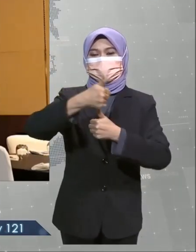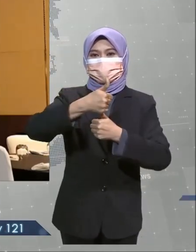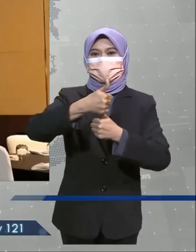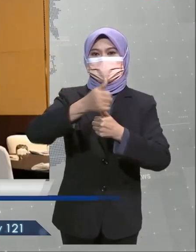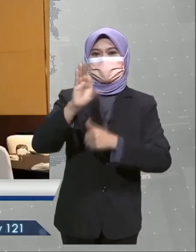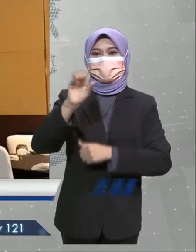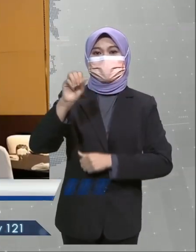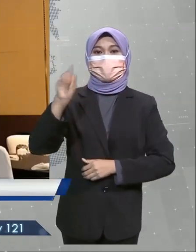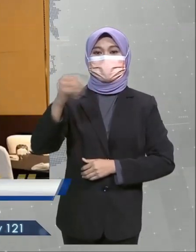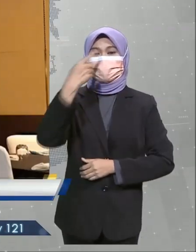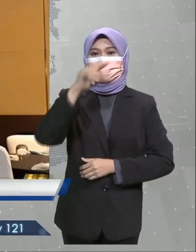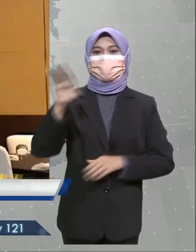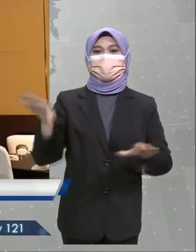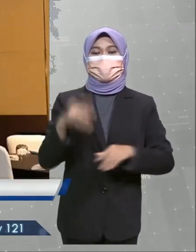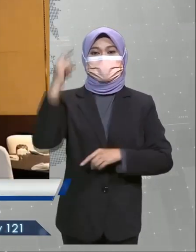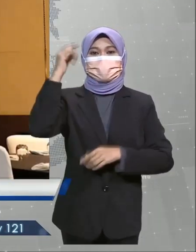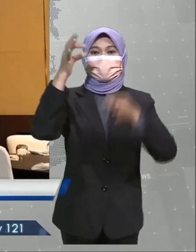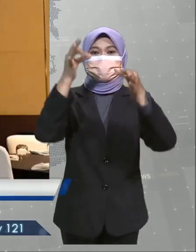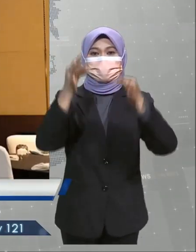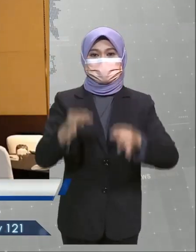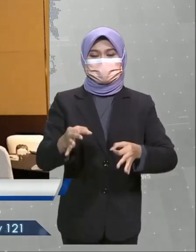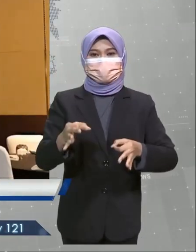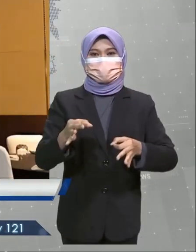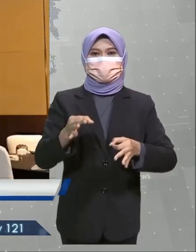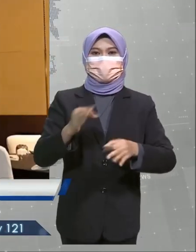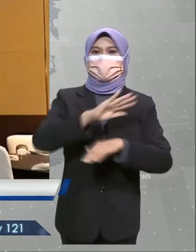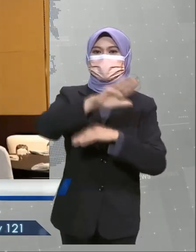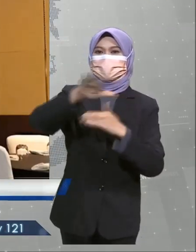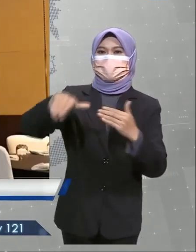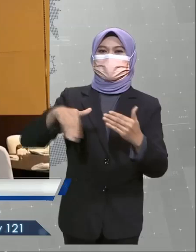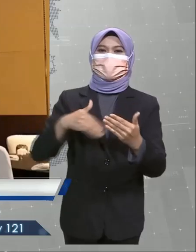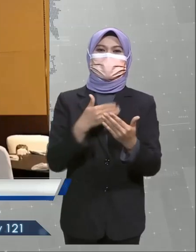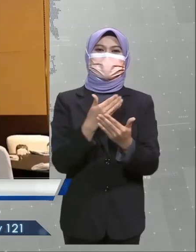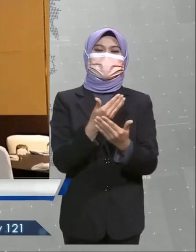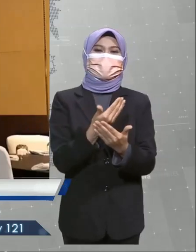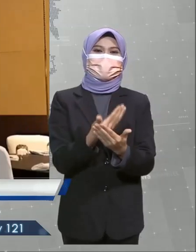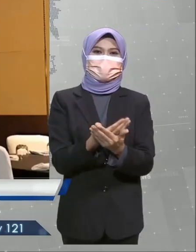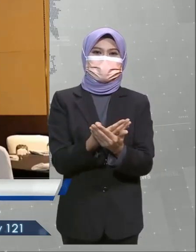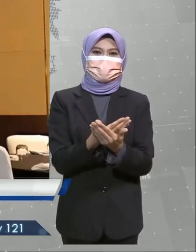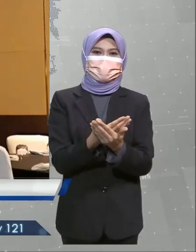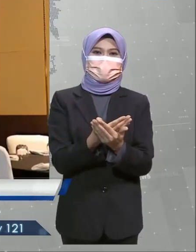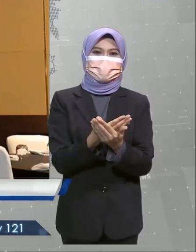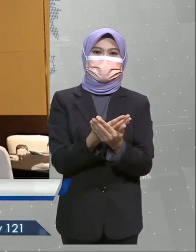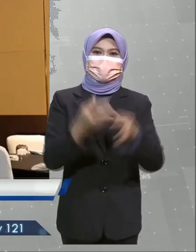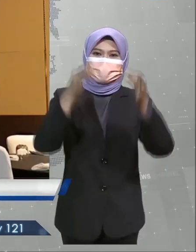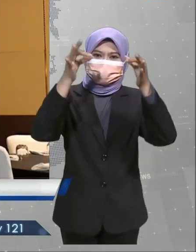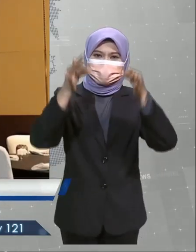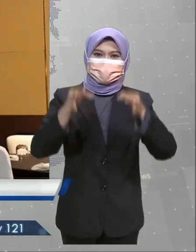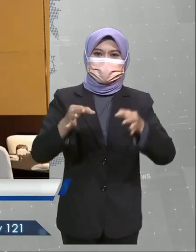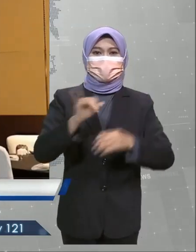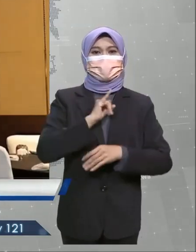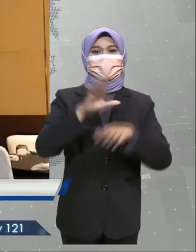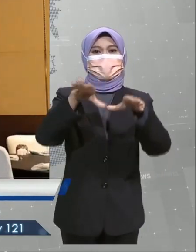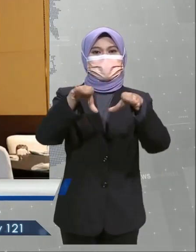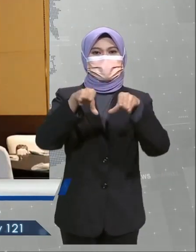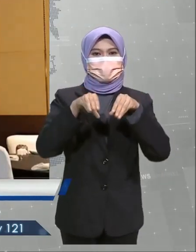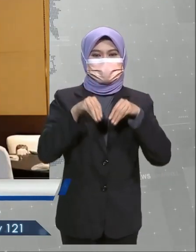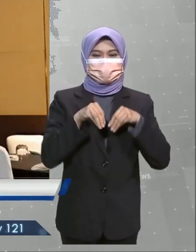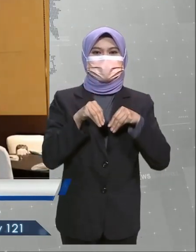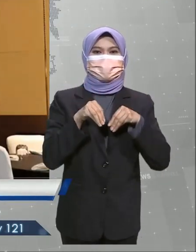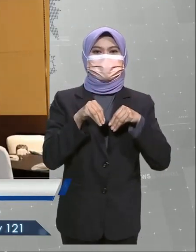kursusan tersebut. Segala kursusan saya pun terima sahajalah.